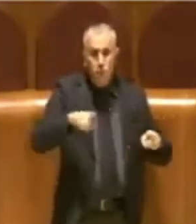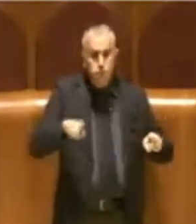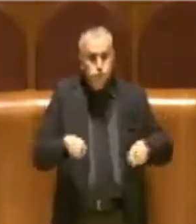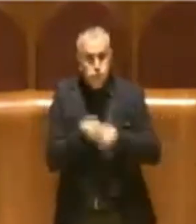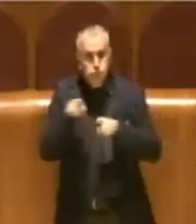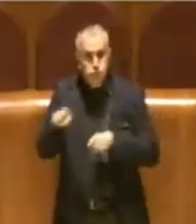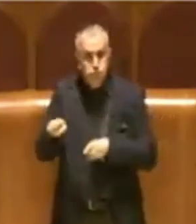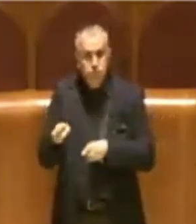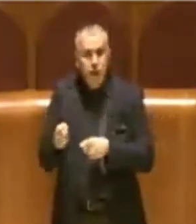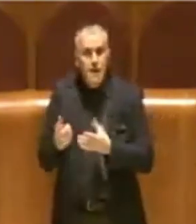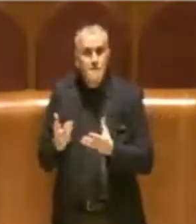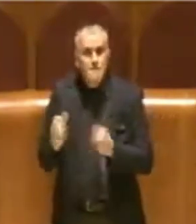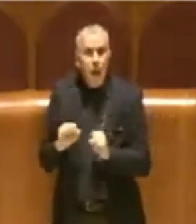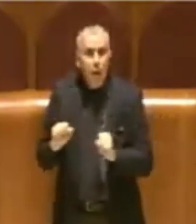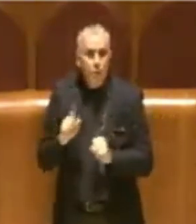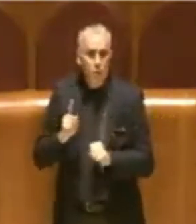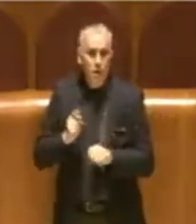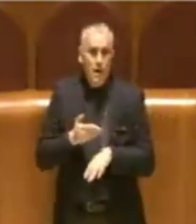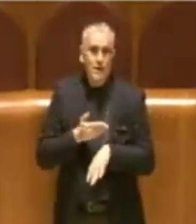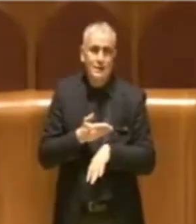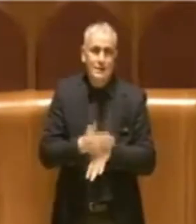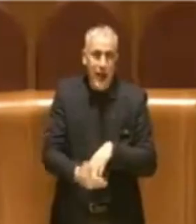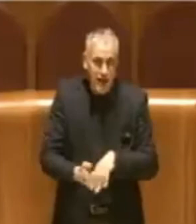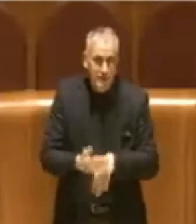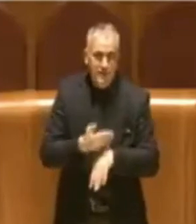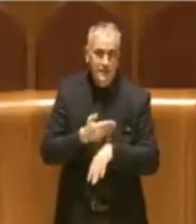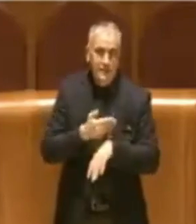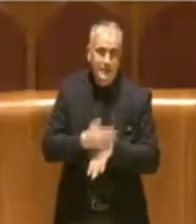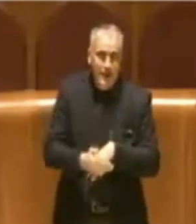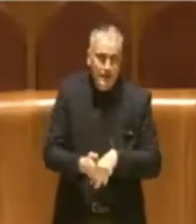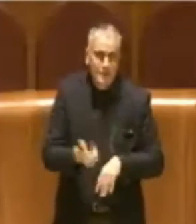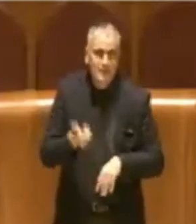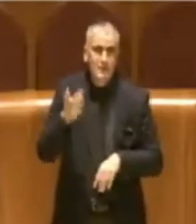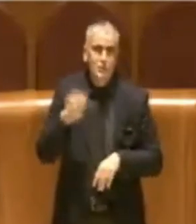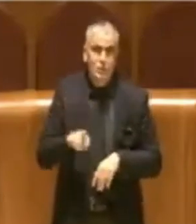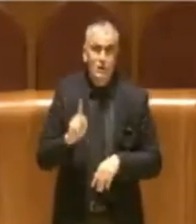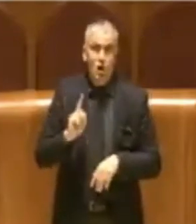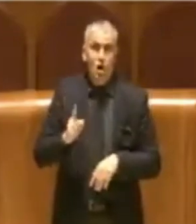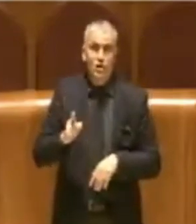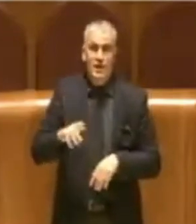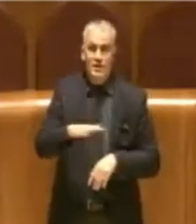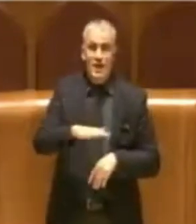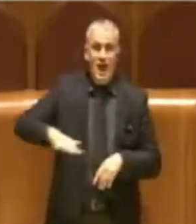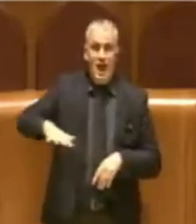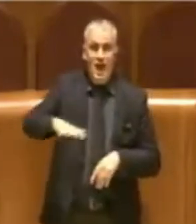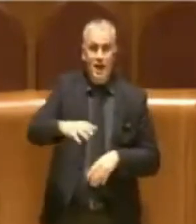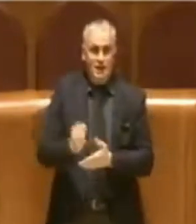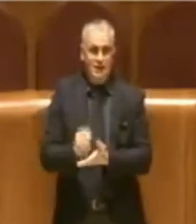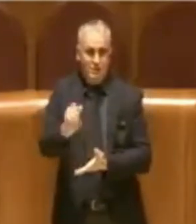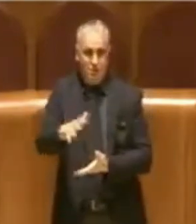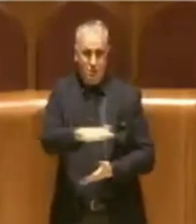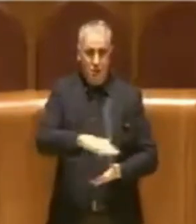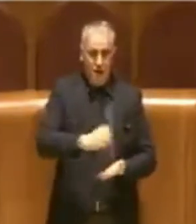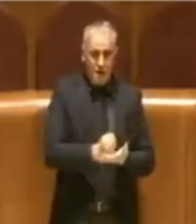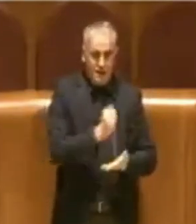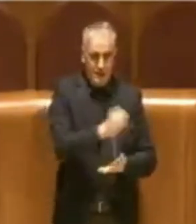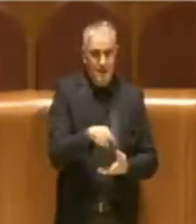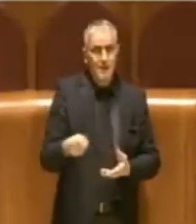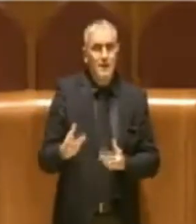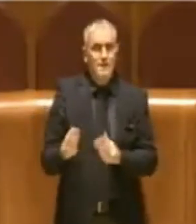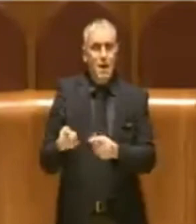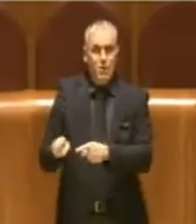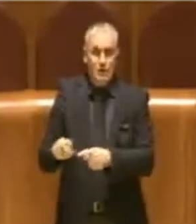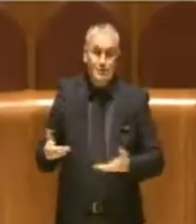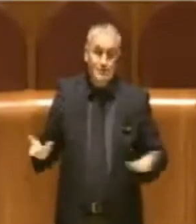ritardi perché bisogna espropriare delle aree. Lo sappiamo che un po' gli